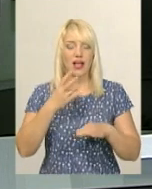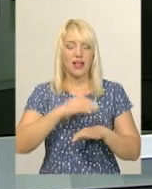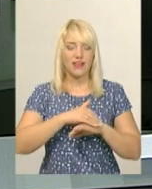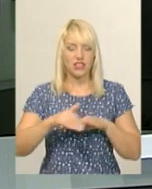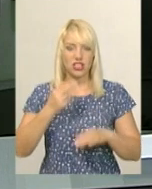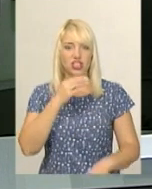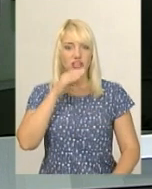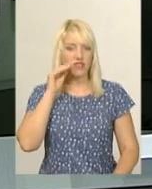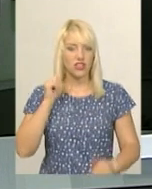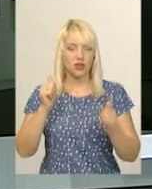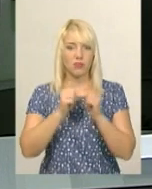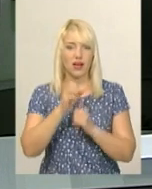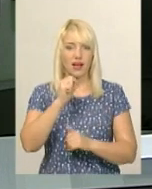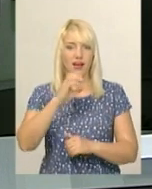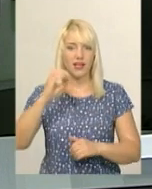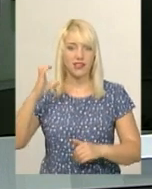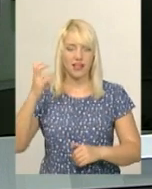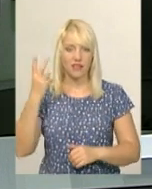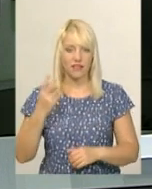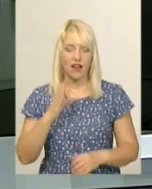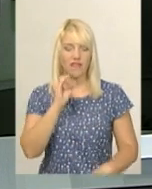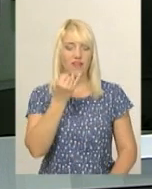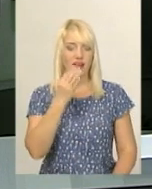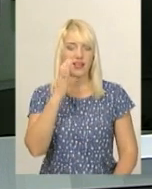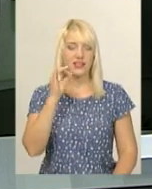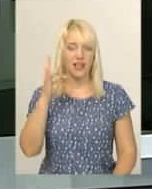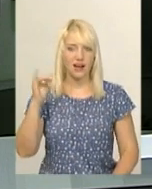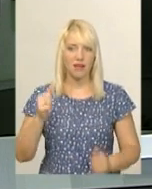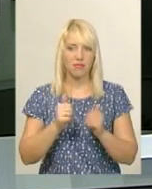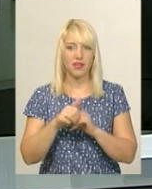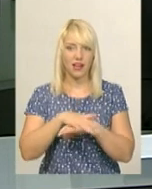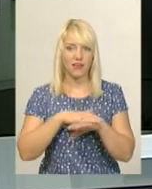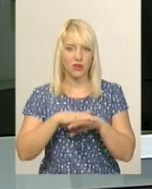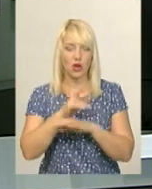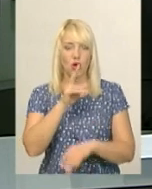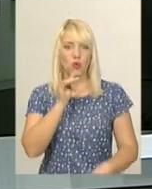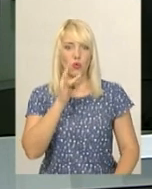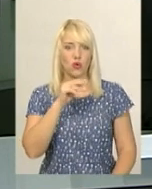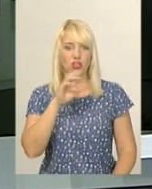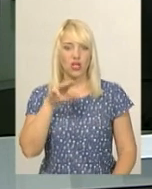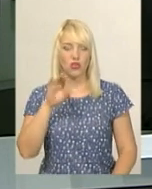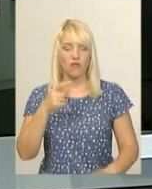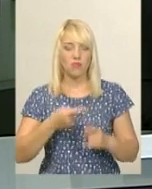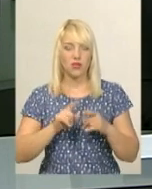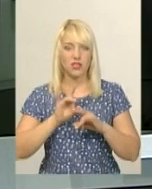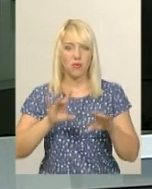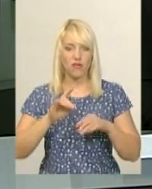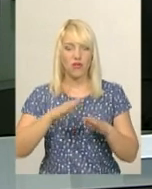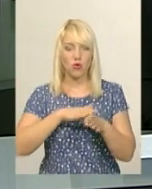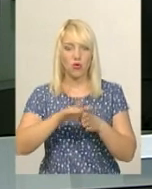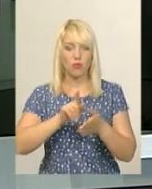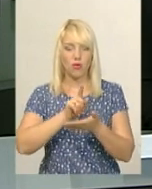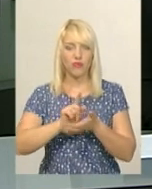Вайсера біля центрального продовольчого ринку, а також на Зарічанській та Курчатова. Про це повідомив виконуючий обов'язки директора комунального